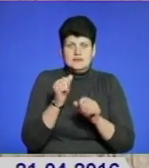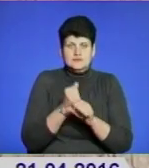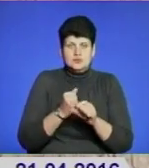добрий урожай.